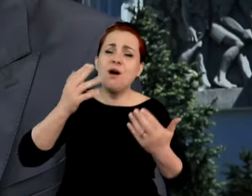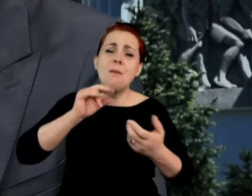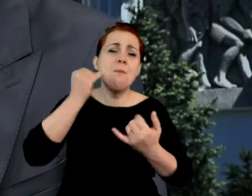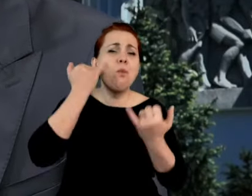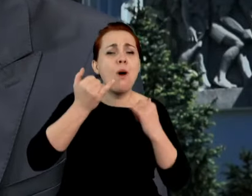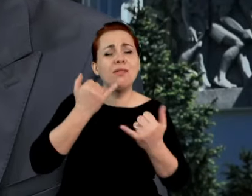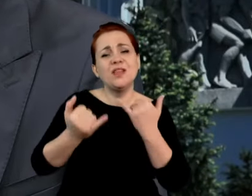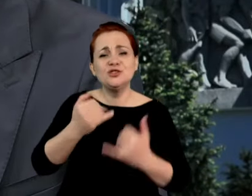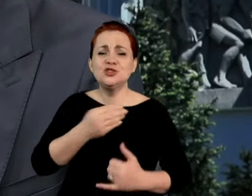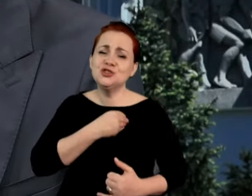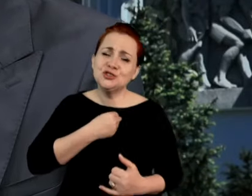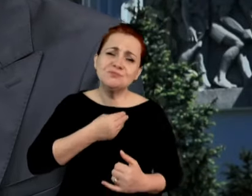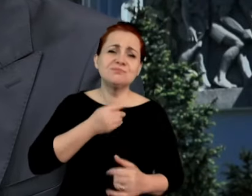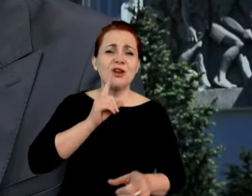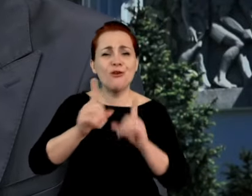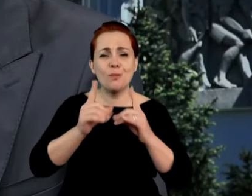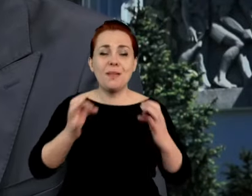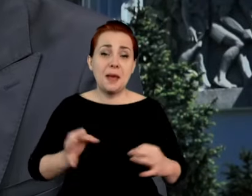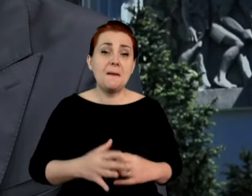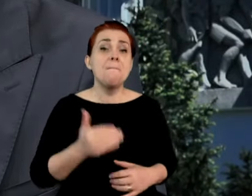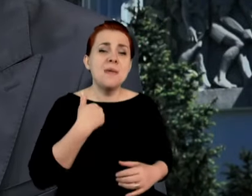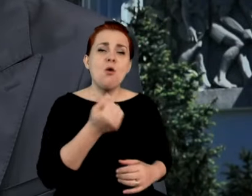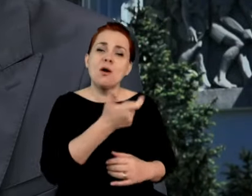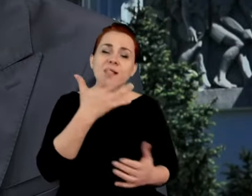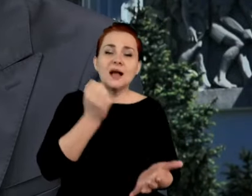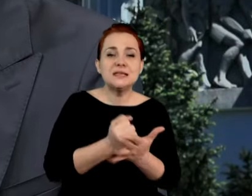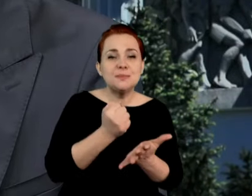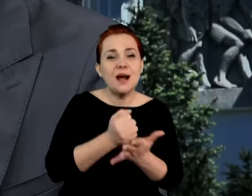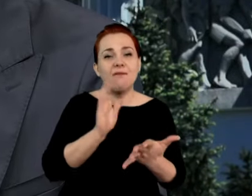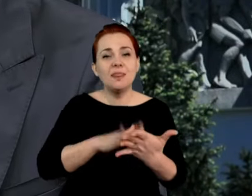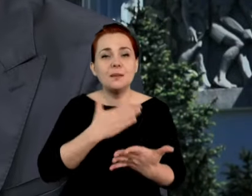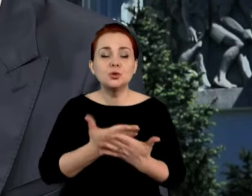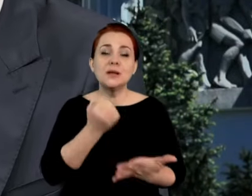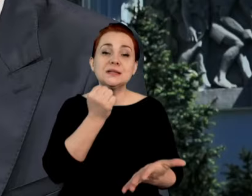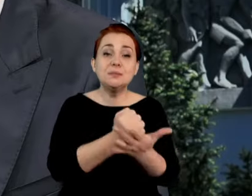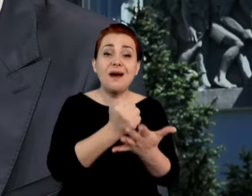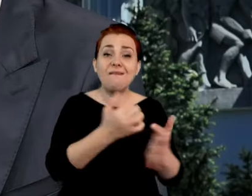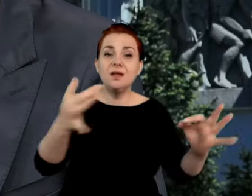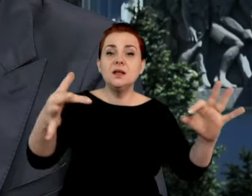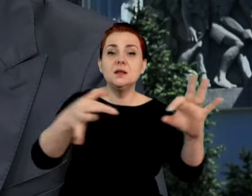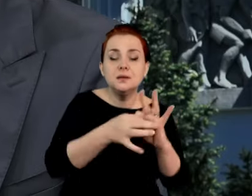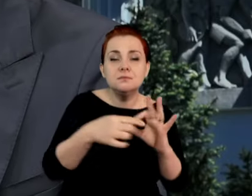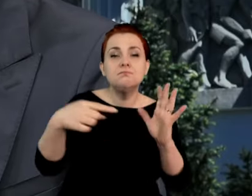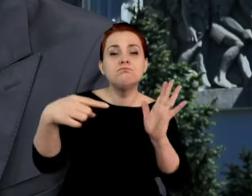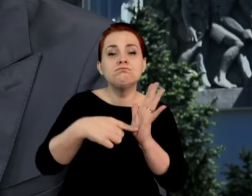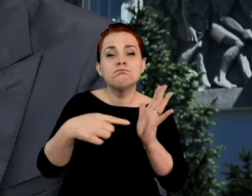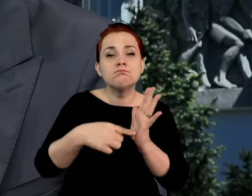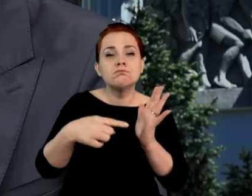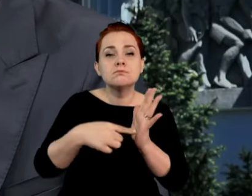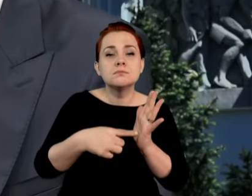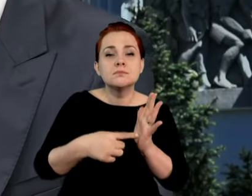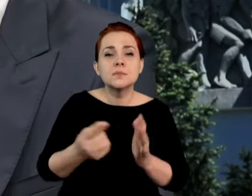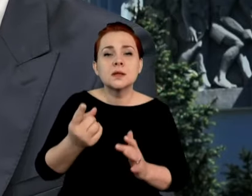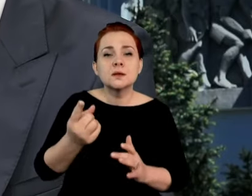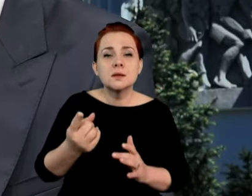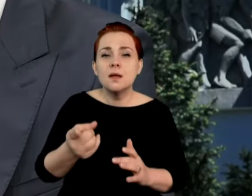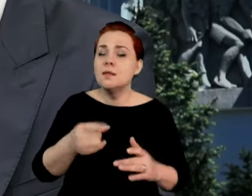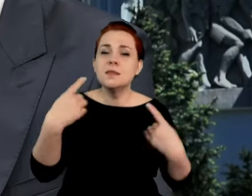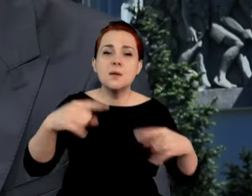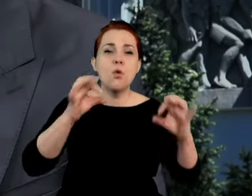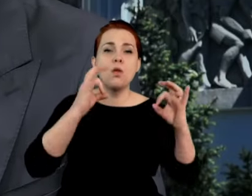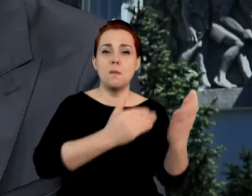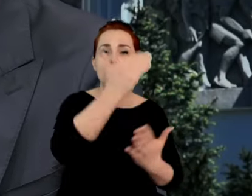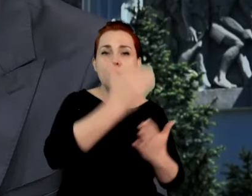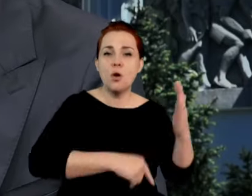rozmawiajmy, to tak... Było kilka kwestii, na przykład chociażby kwestie związane z niewystarczająco doskonałym programem mieszkaniowym.